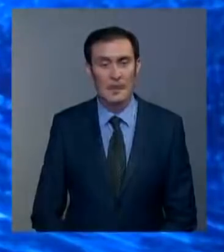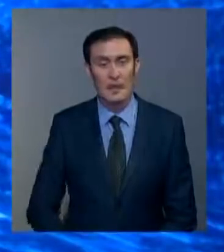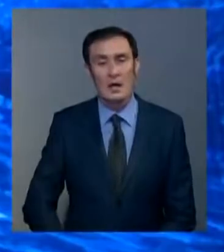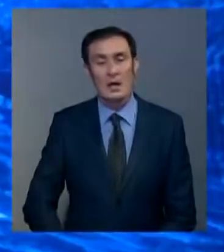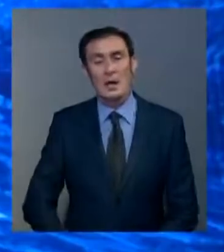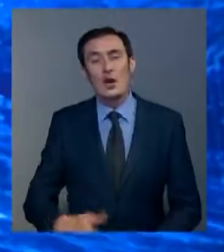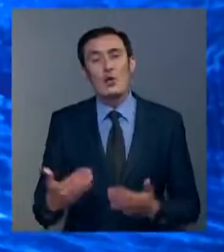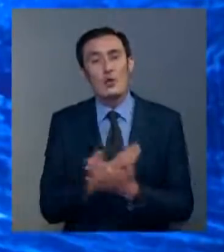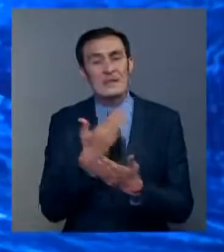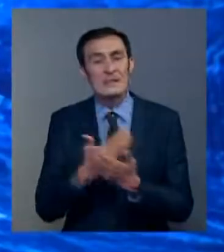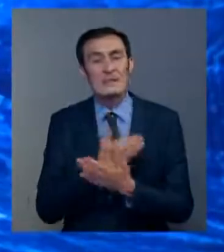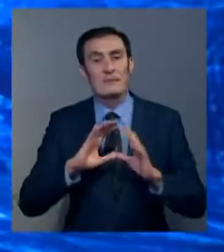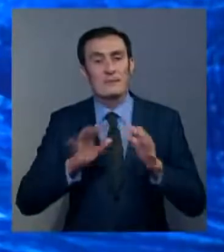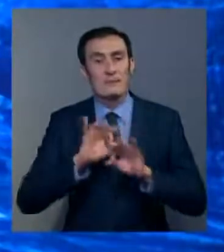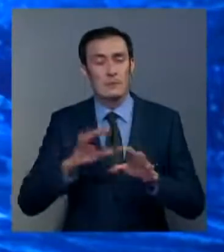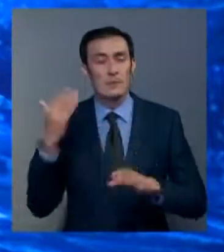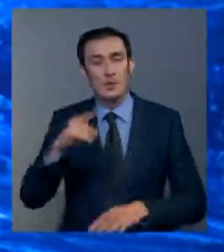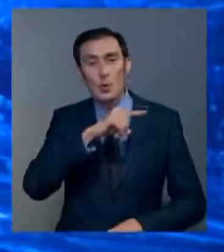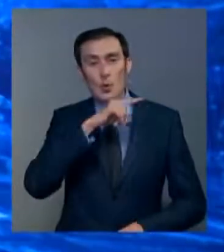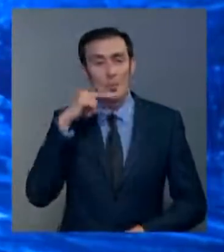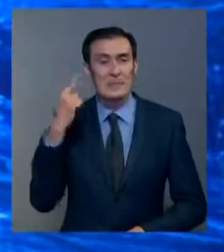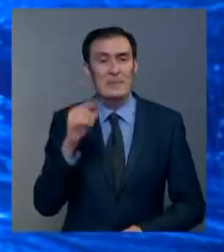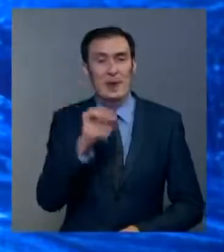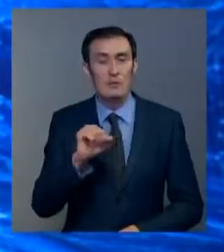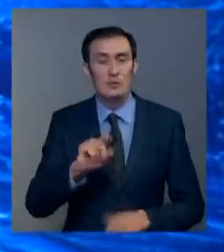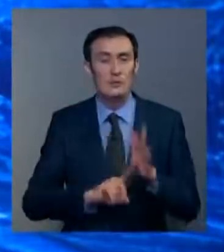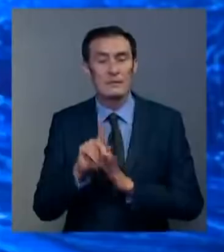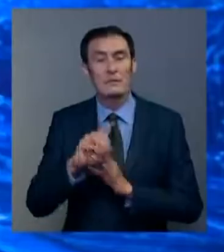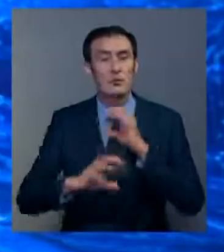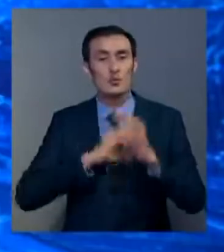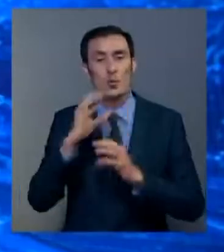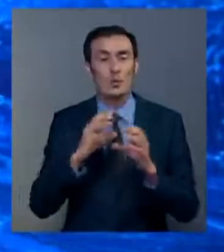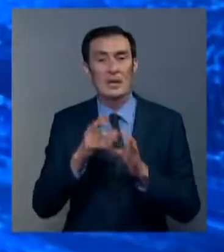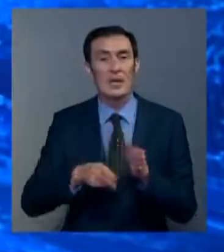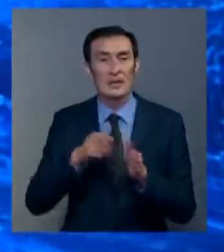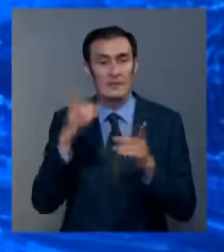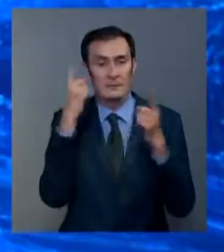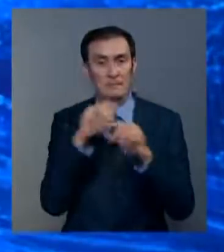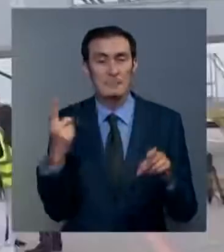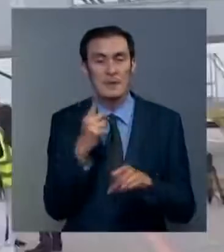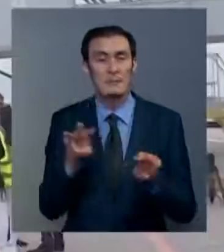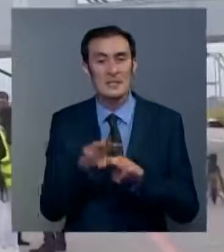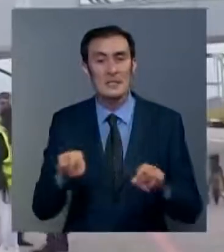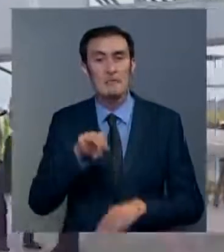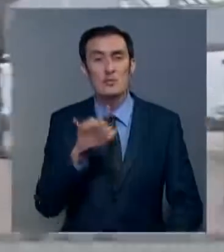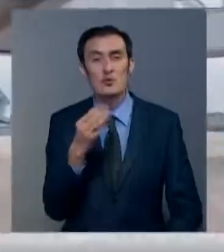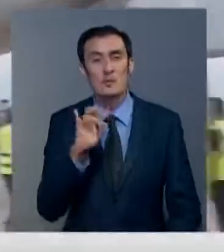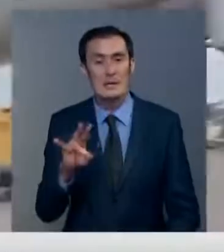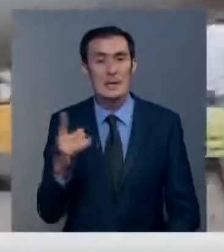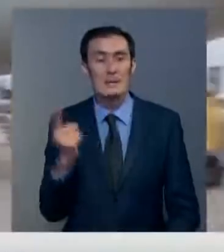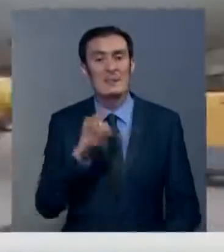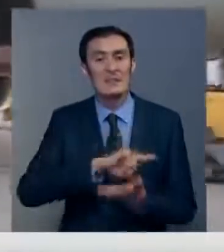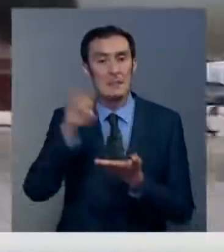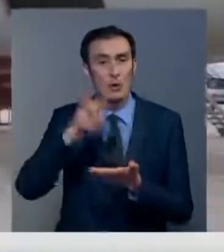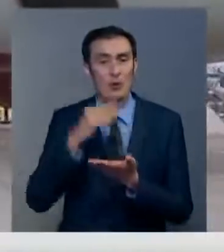Продолжаем выпуск. Россия с 1 августа запустит международные рейсы. Об этом сообщил премьер-министр Михаил Мишустин. Первые самолеты